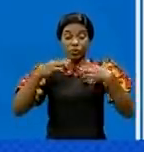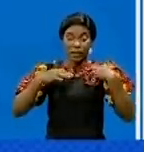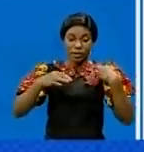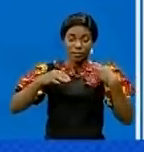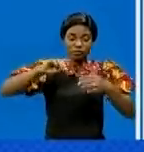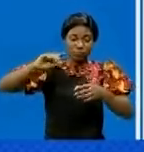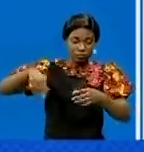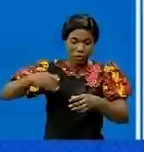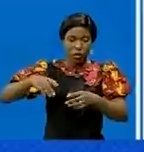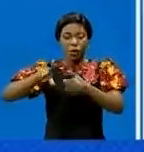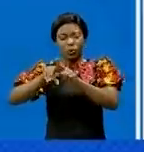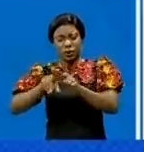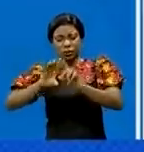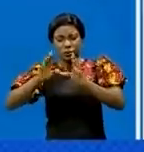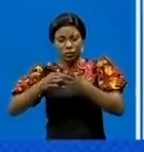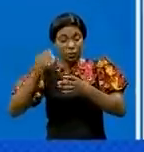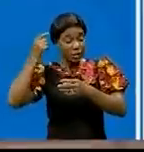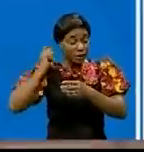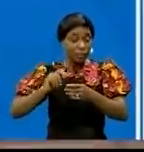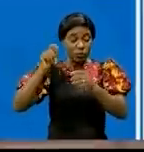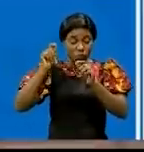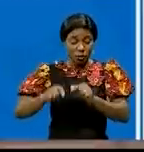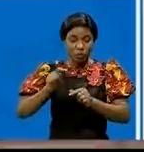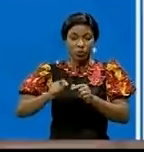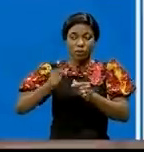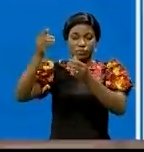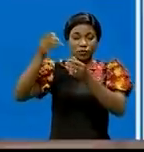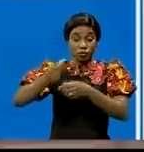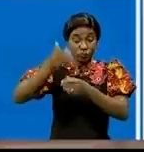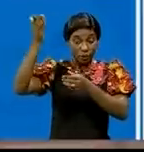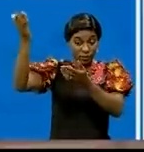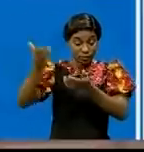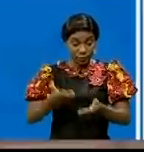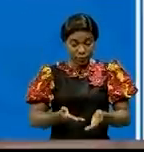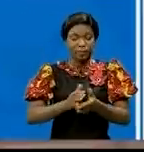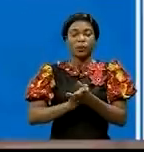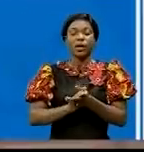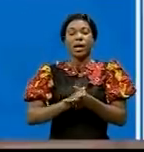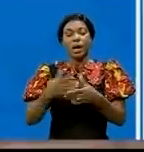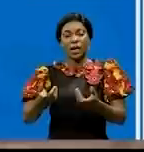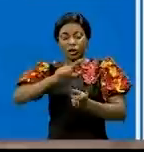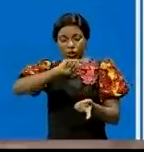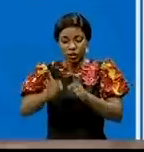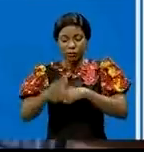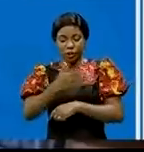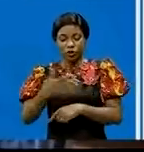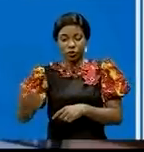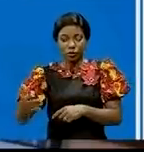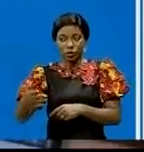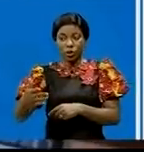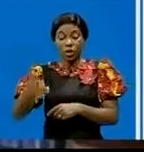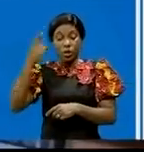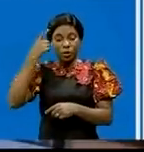usagés et les faux cheveux. Transformation de matières premières produites localement pour lesquelles la facture d